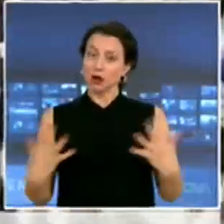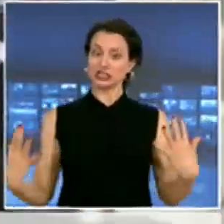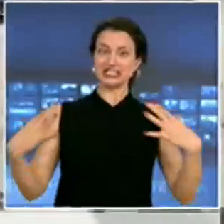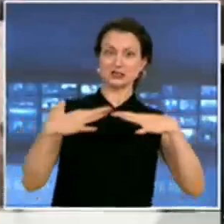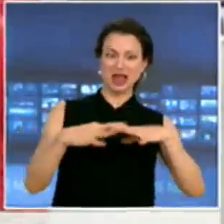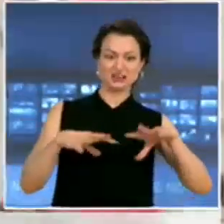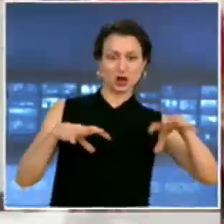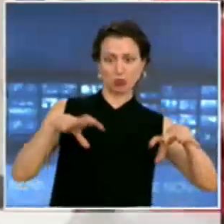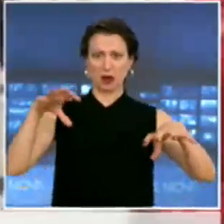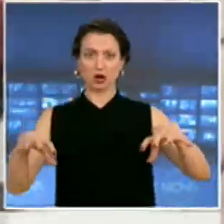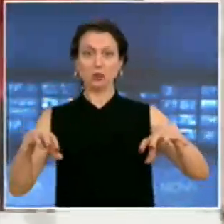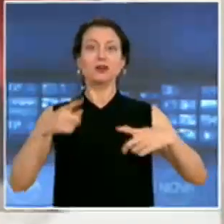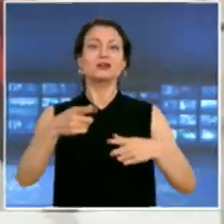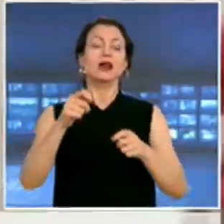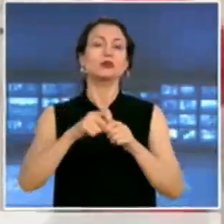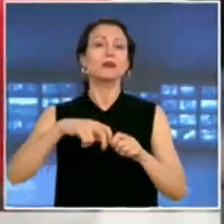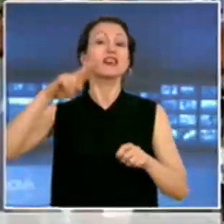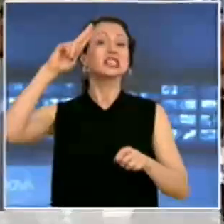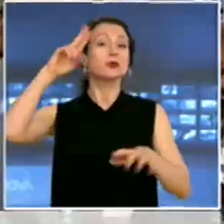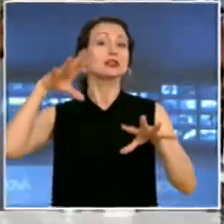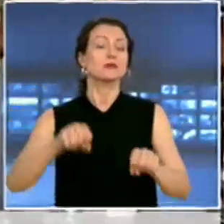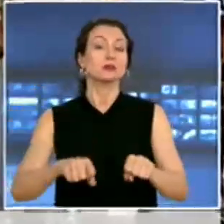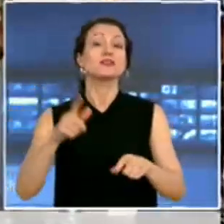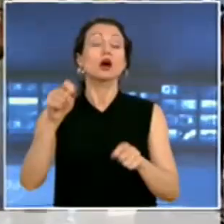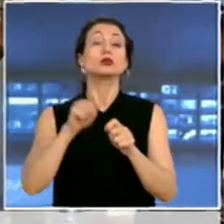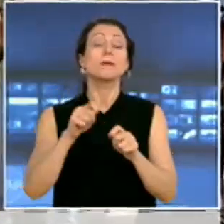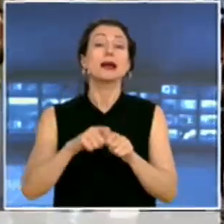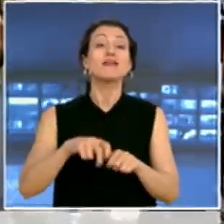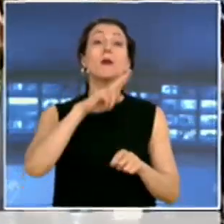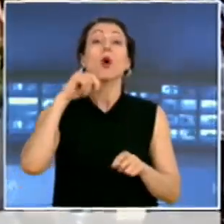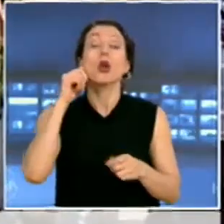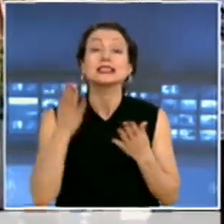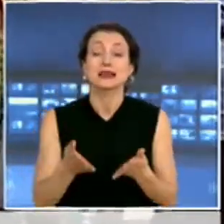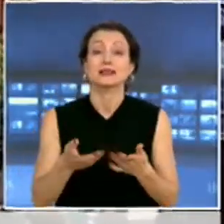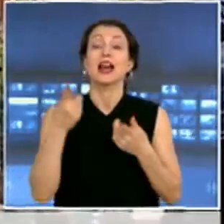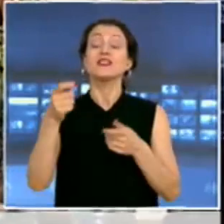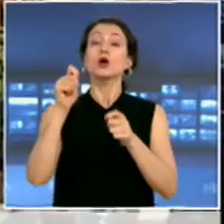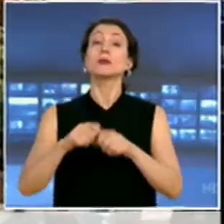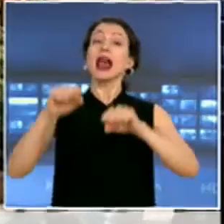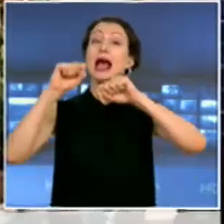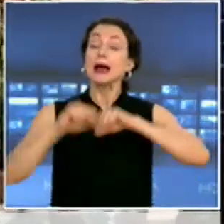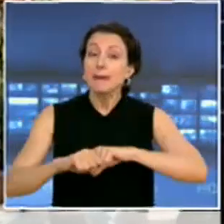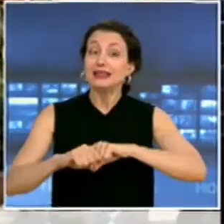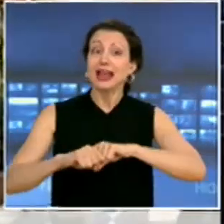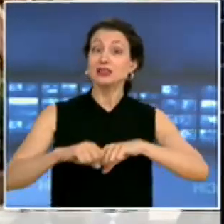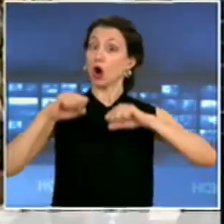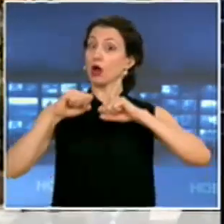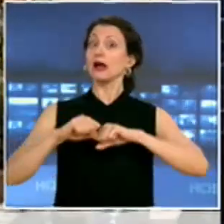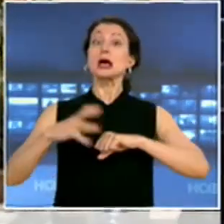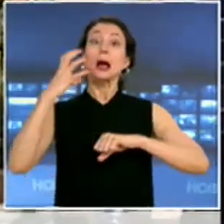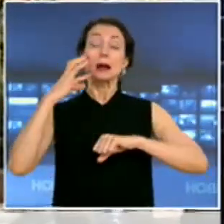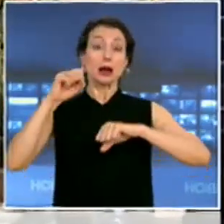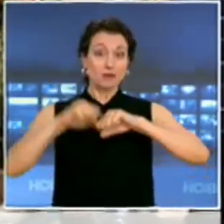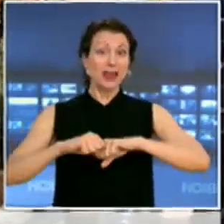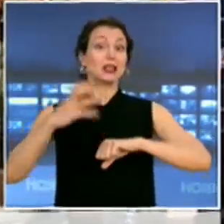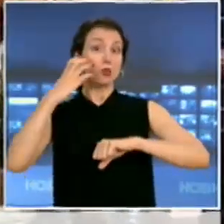го направи изпълнителната власт, направи го жандармерията, направи го кмета на общината, който е заместник-председател